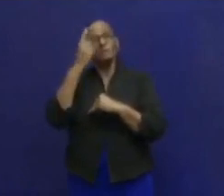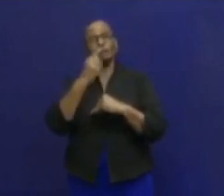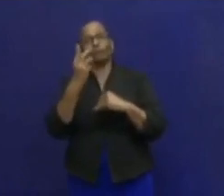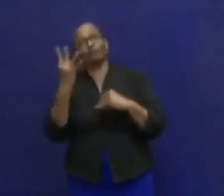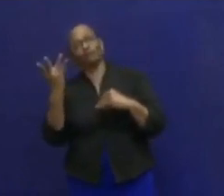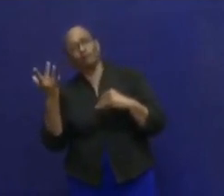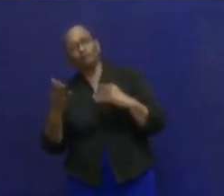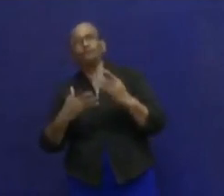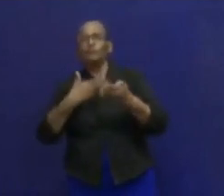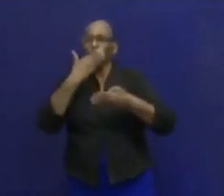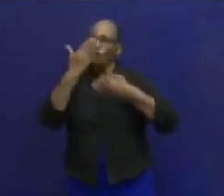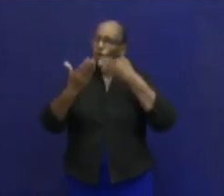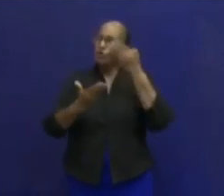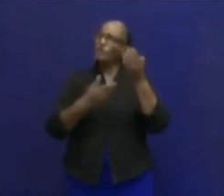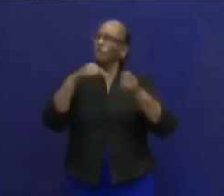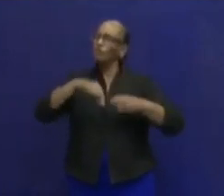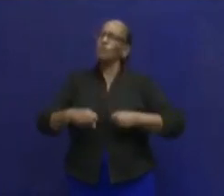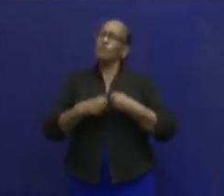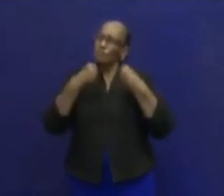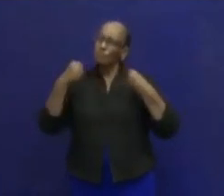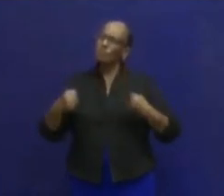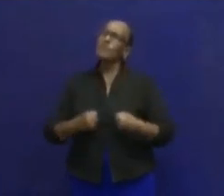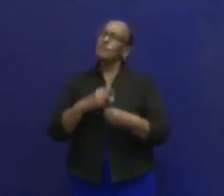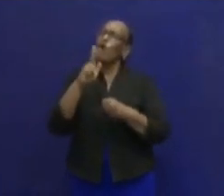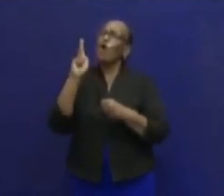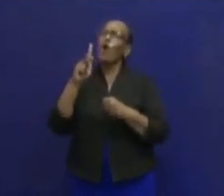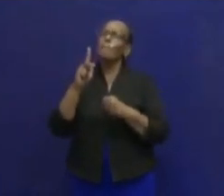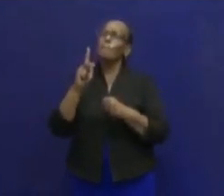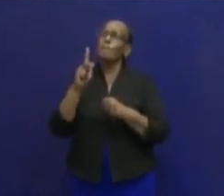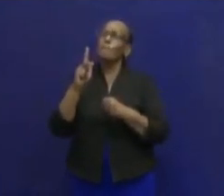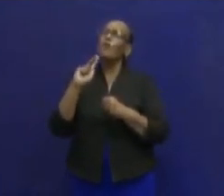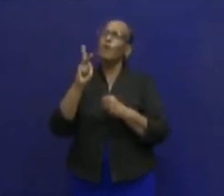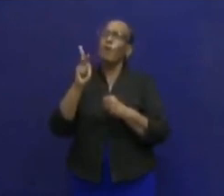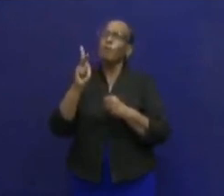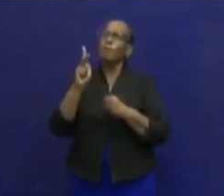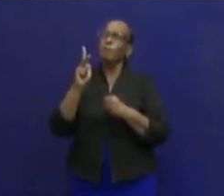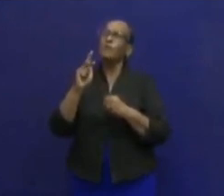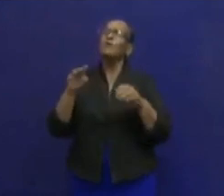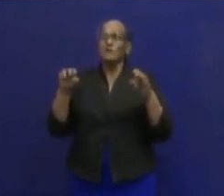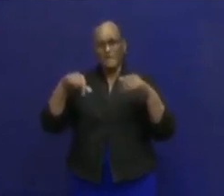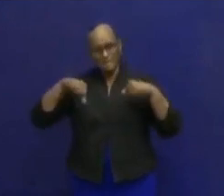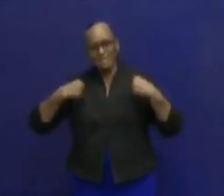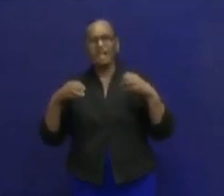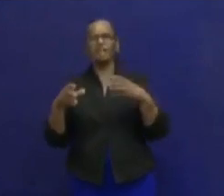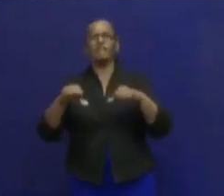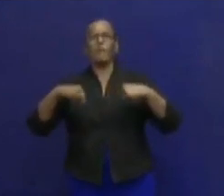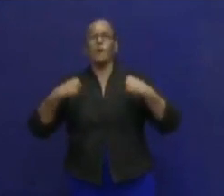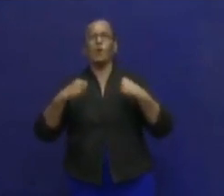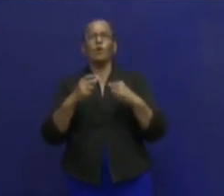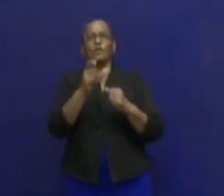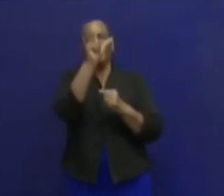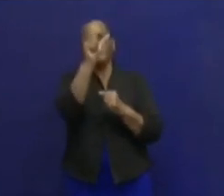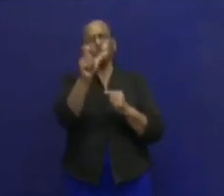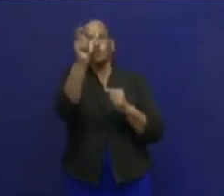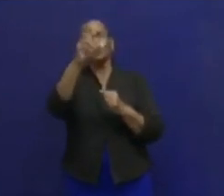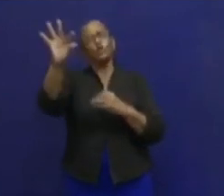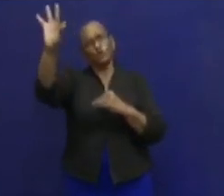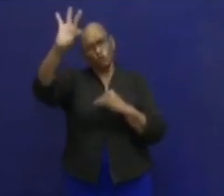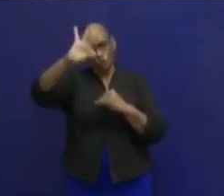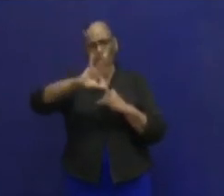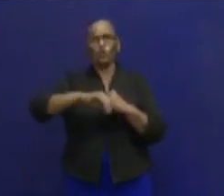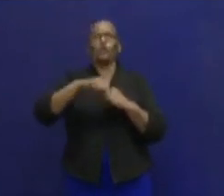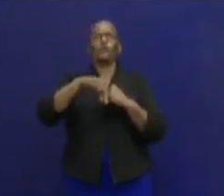aangegeven, we zijn er bezig mee en dat klopt ook. Wij zijn zelf begonnen om enkele personen terug te halen.